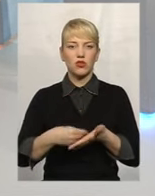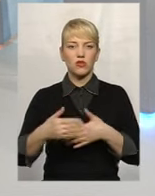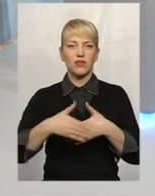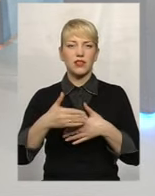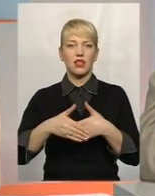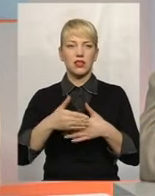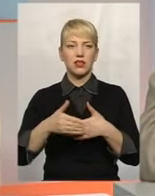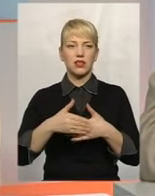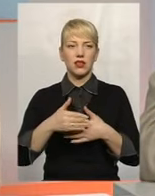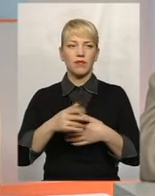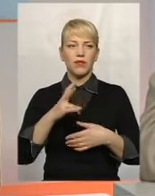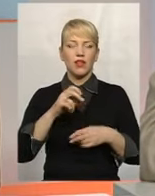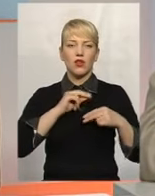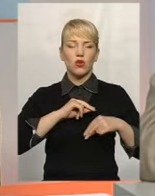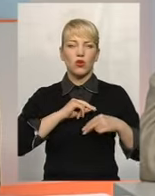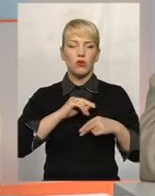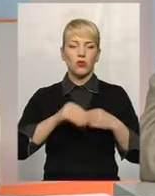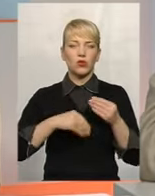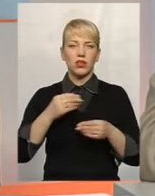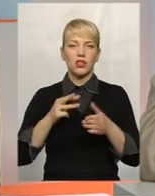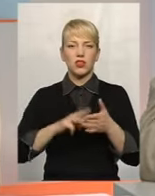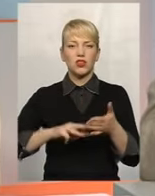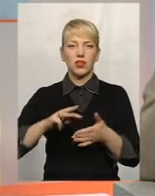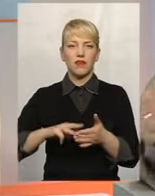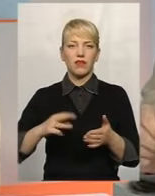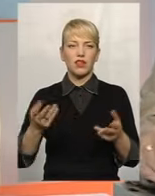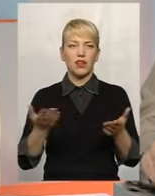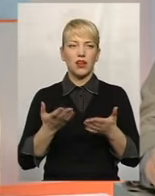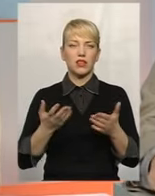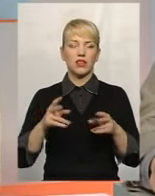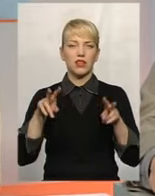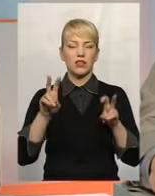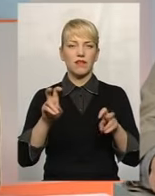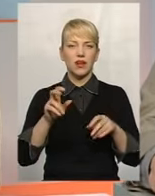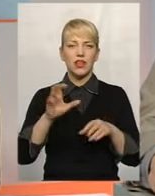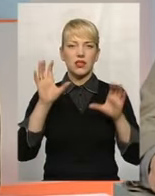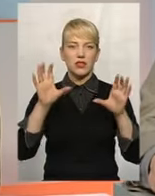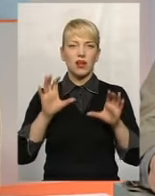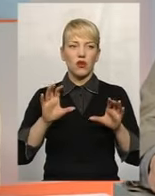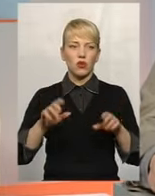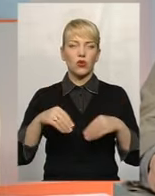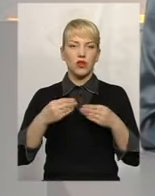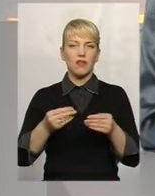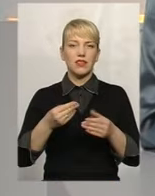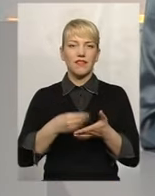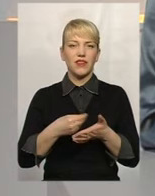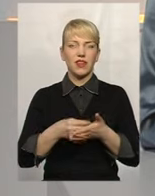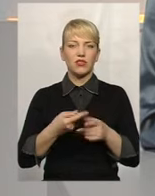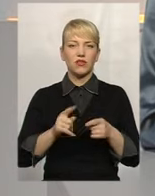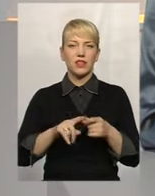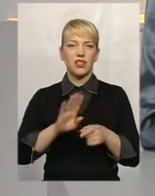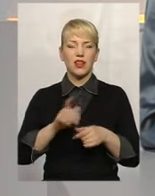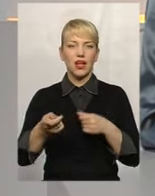на роботодавців, штрафні санкції, які називає законодавець фінансовими. Тобто це не